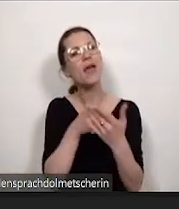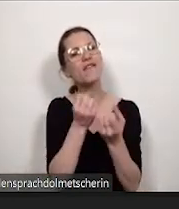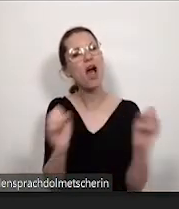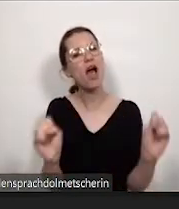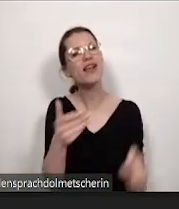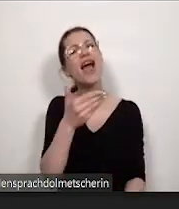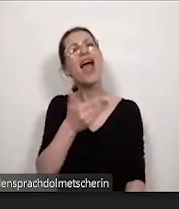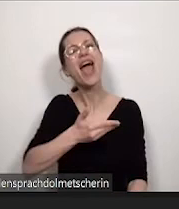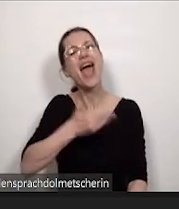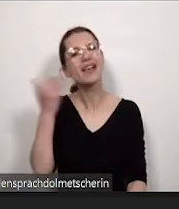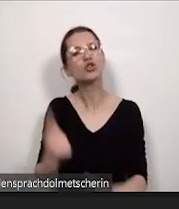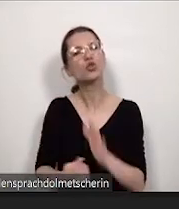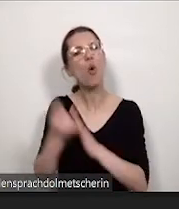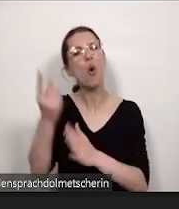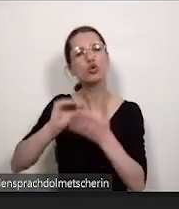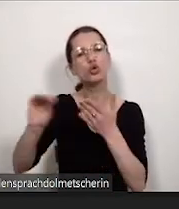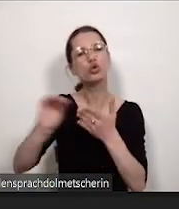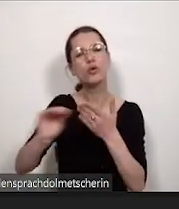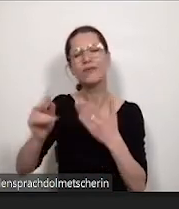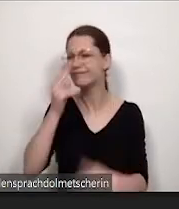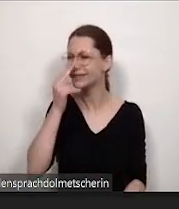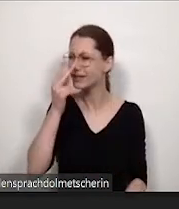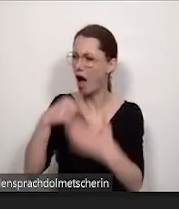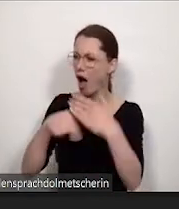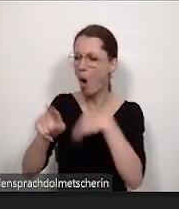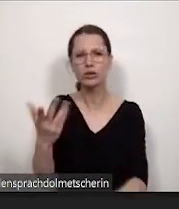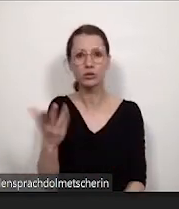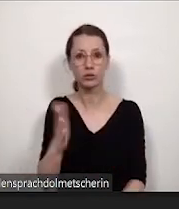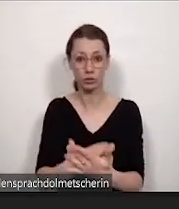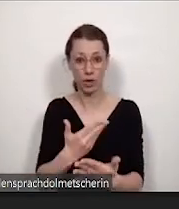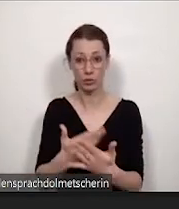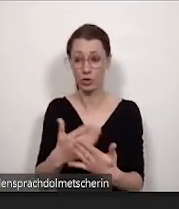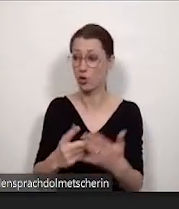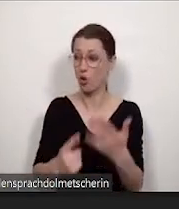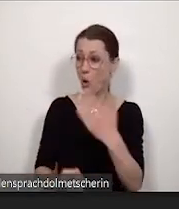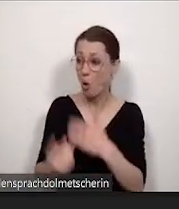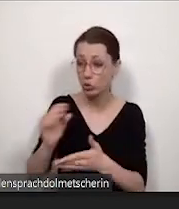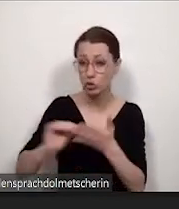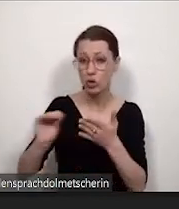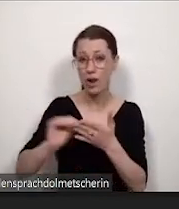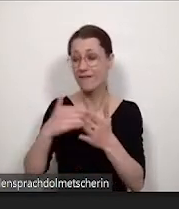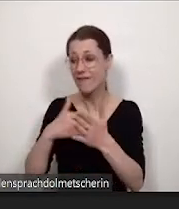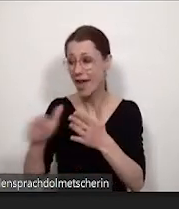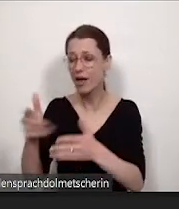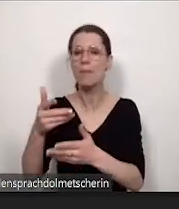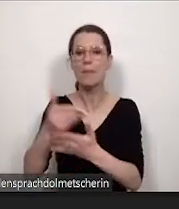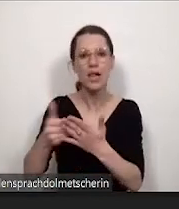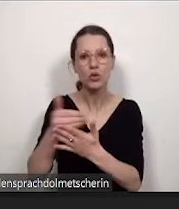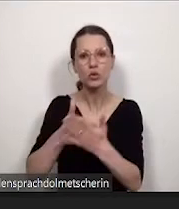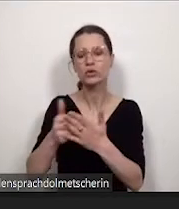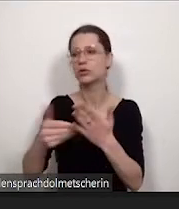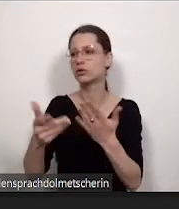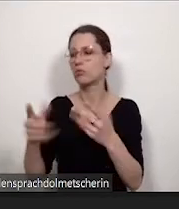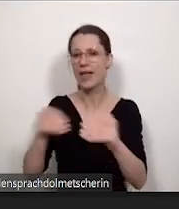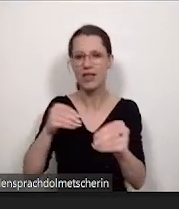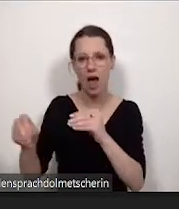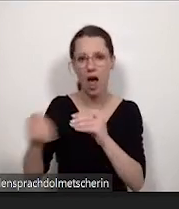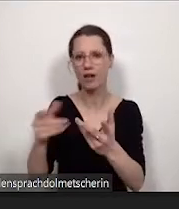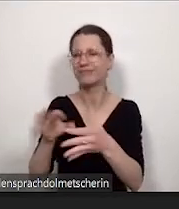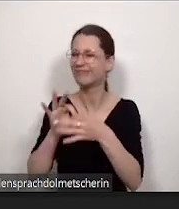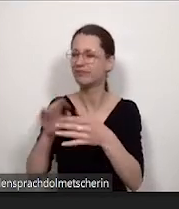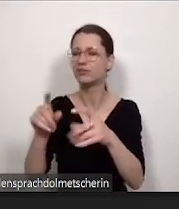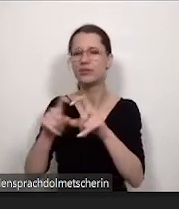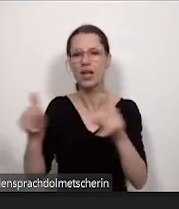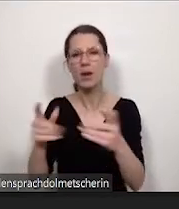an hessischen Hochschulen und haben dann die Frage gestellt, gibt es an Ihrer Hochschule Weiterbildungsmaterialien zum Thema digitale Barrierefreiheit und haben wie gesagt